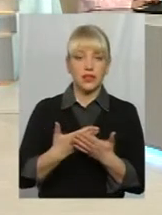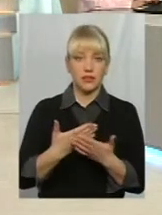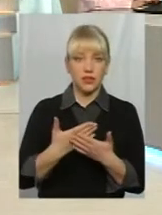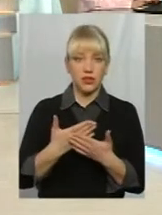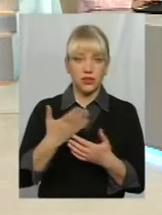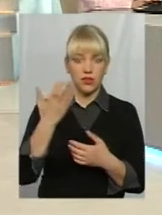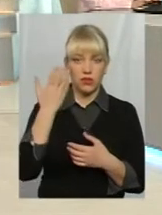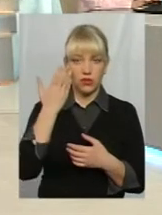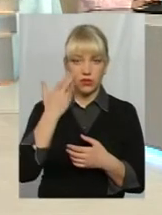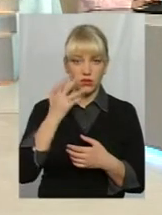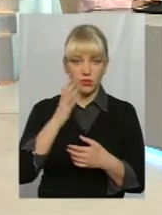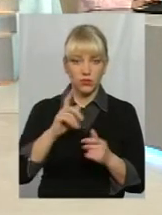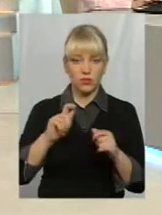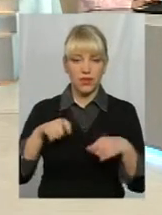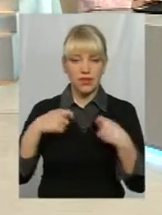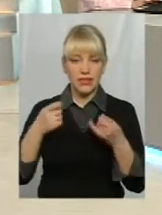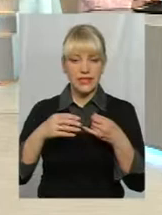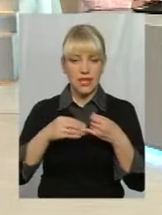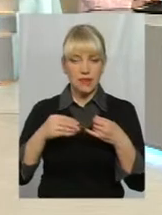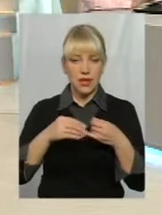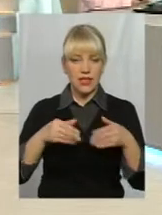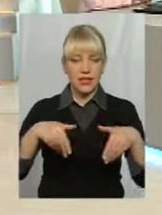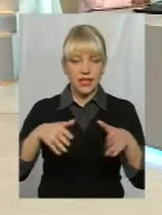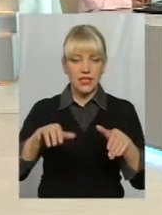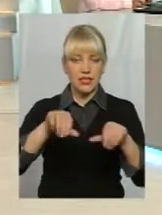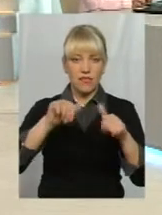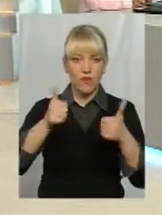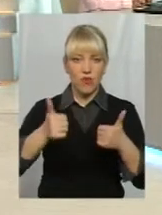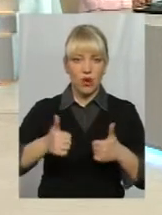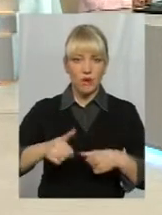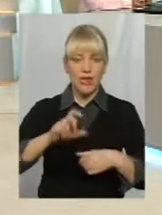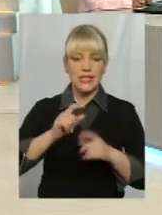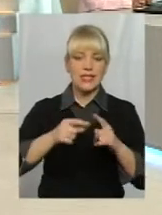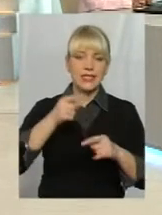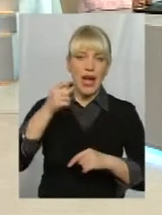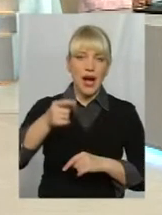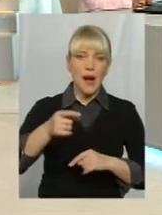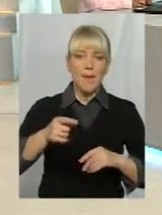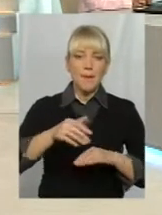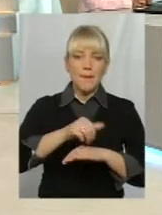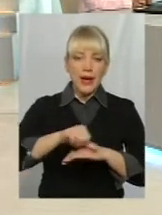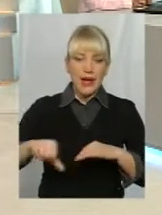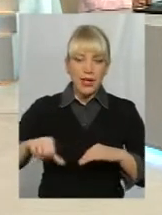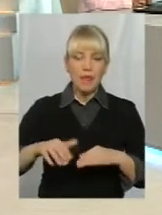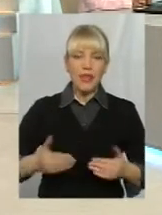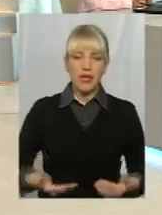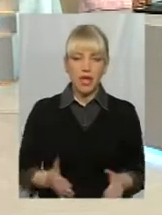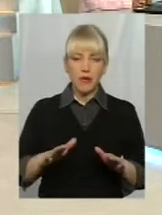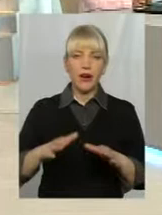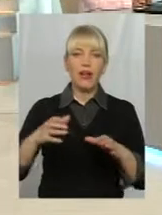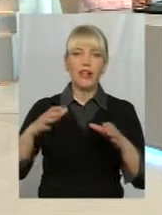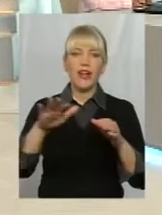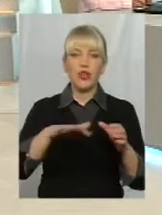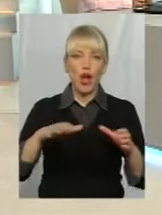безпосередньо передаватися земельні ділянки, сформовані за межами населеного пункту в територіальні громади, чи